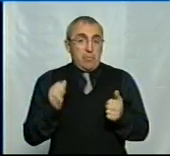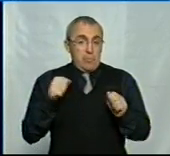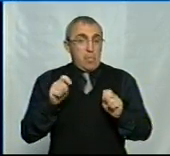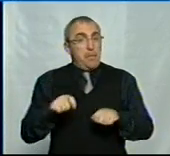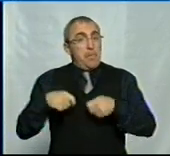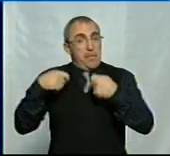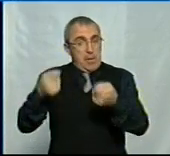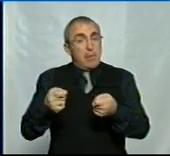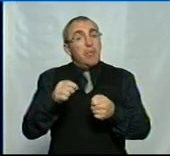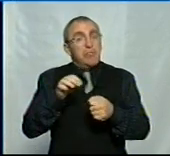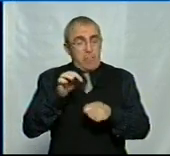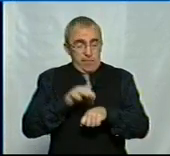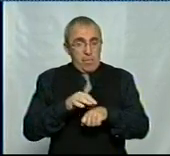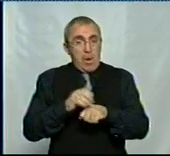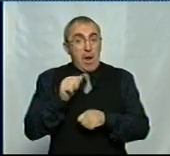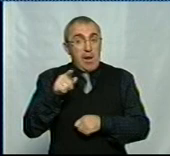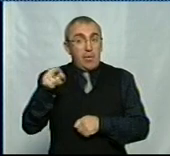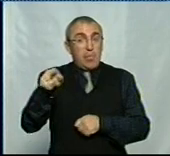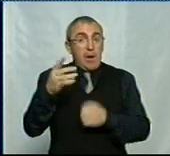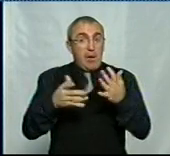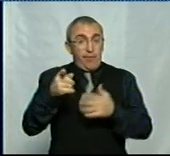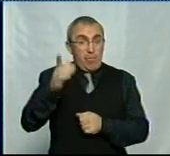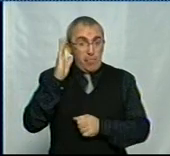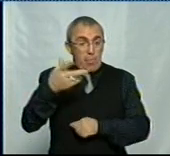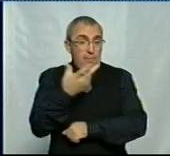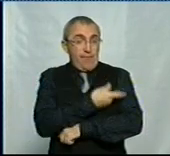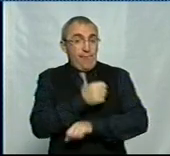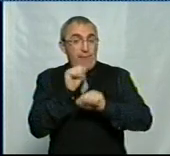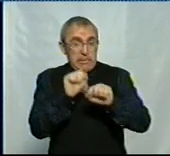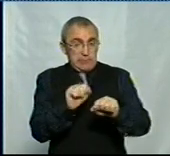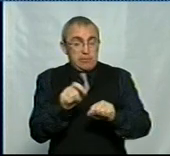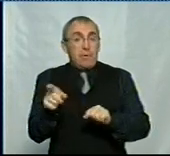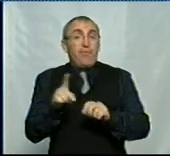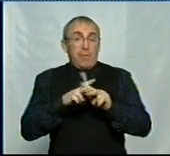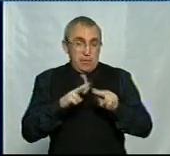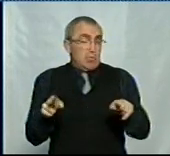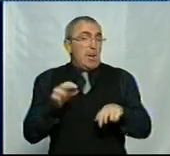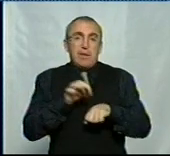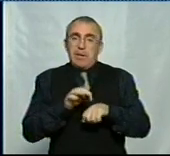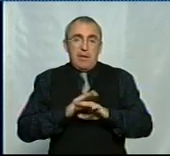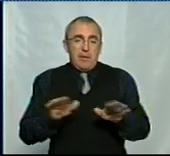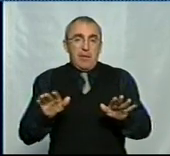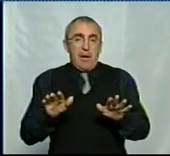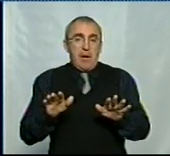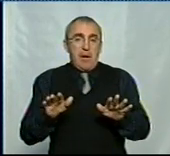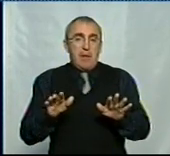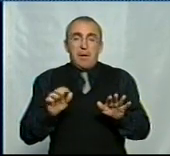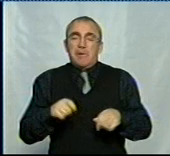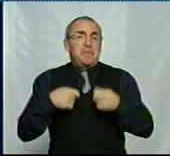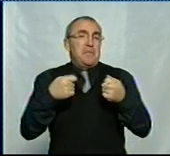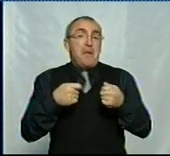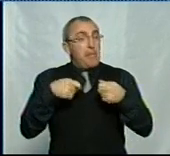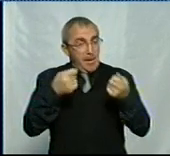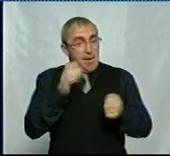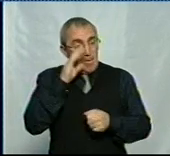хворобу. Можете передати, але якщо він буде вакцинований, він теж не захворіє. передасть, але не захворіє. Не захворіє.